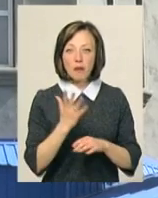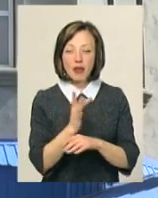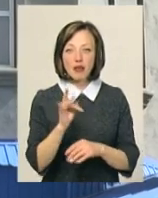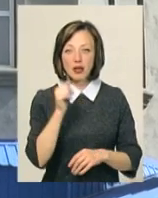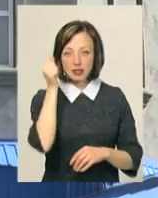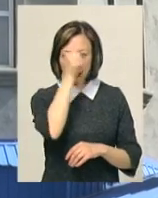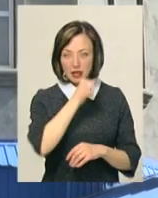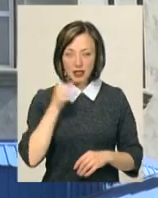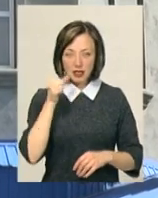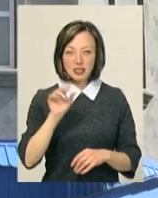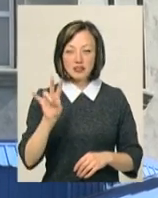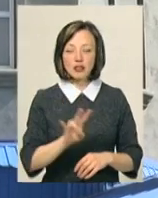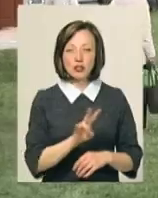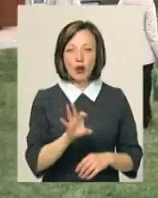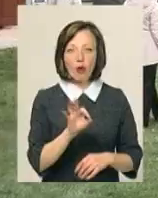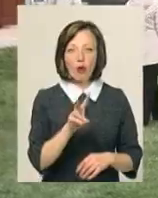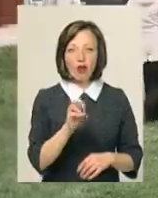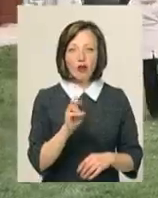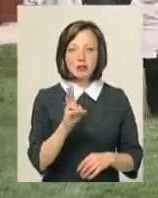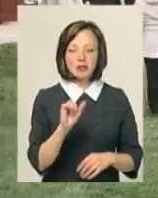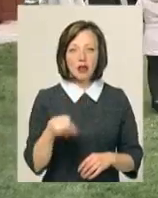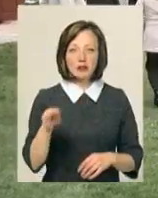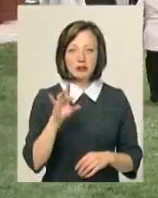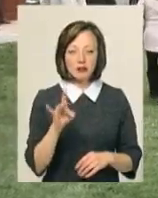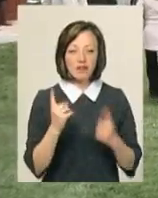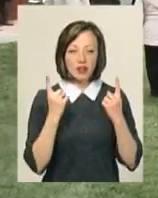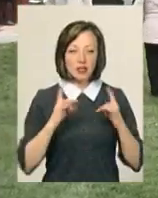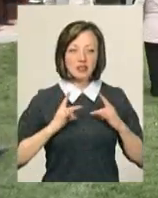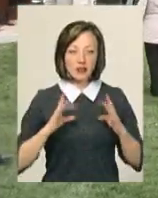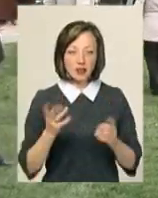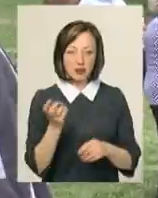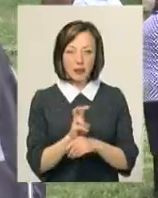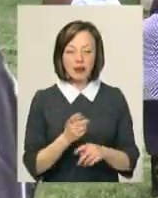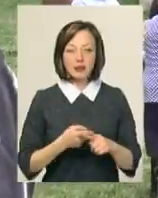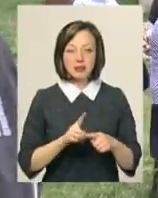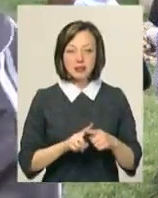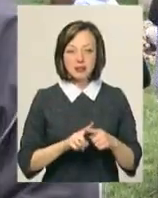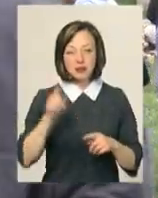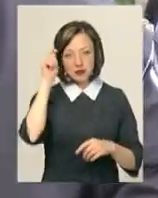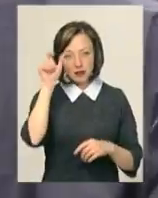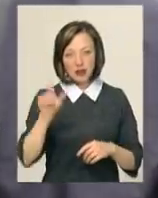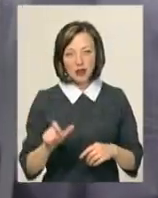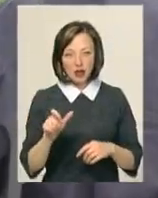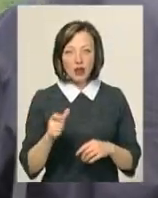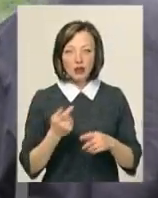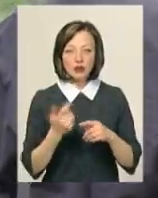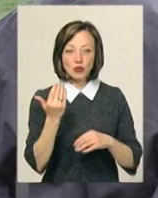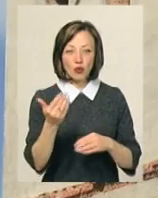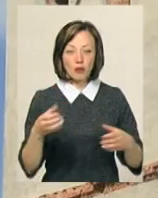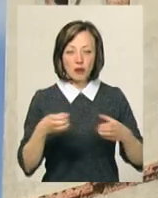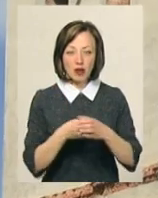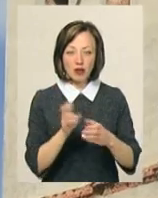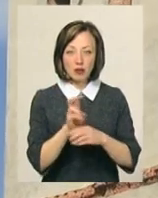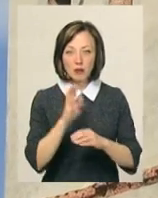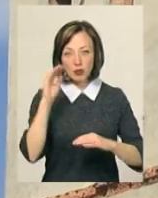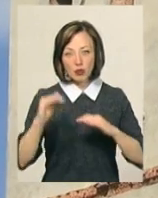разів на рік. Священник Олександр Герасимчук стверджує, править на всі великі свята. Василь Мельник – один із тих, хто належить до прихожан цього православного храму,